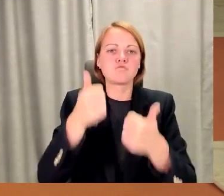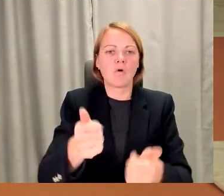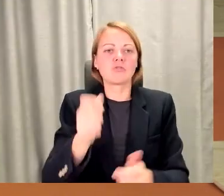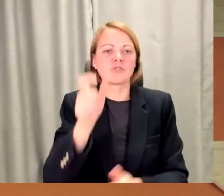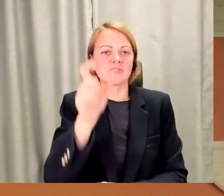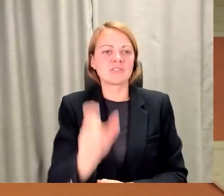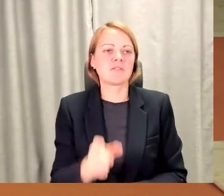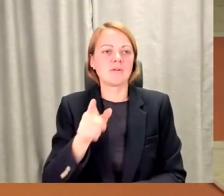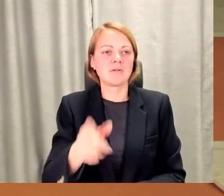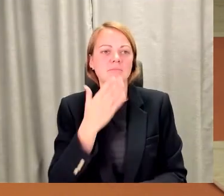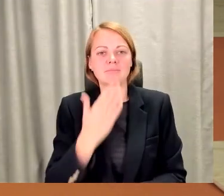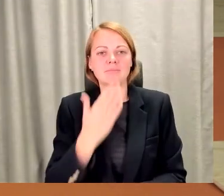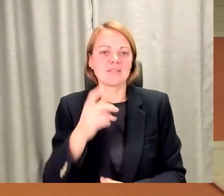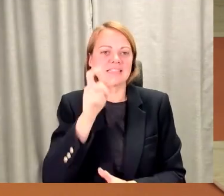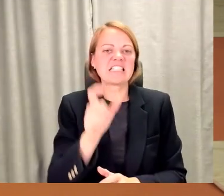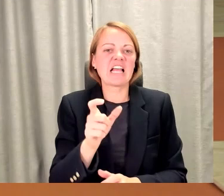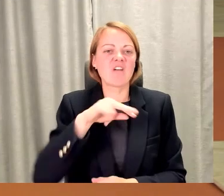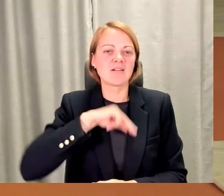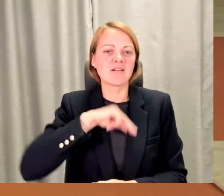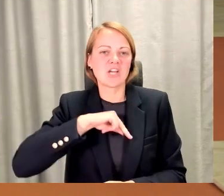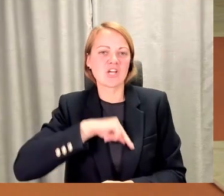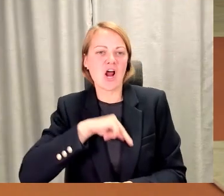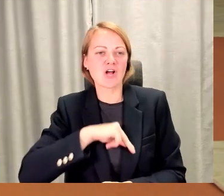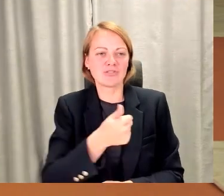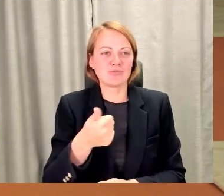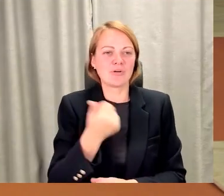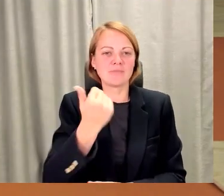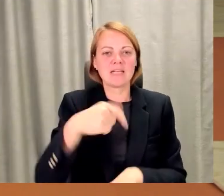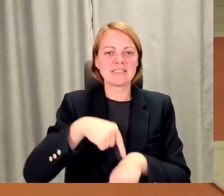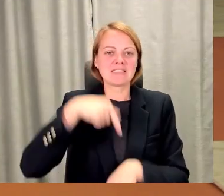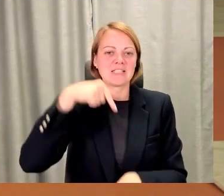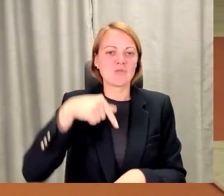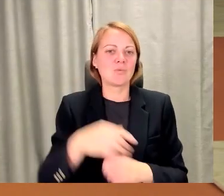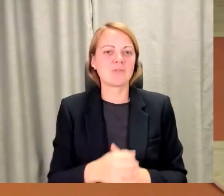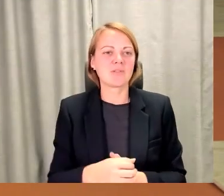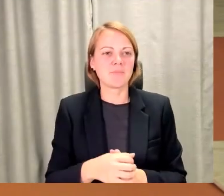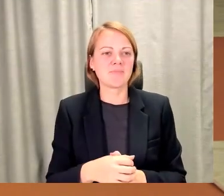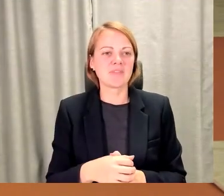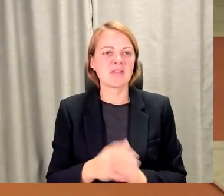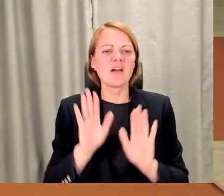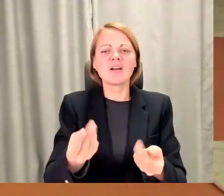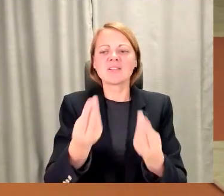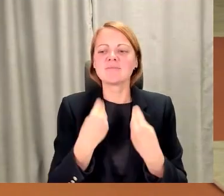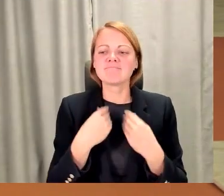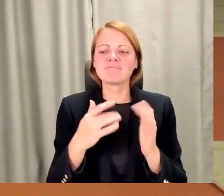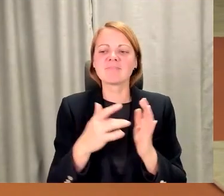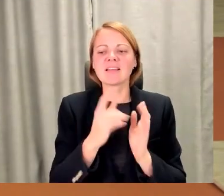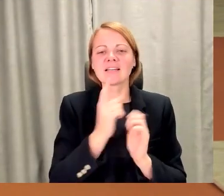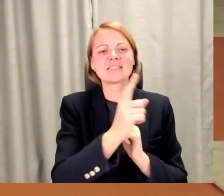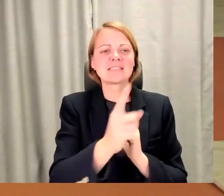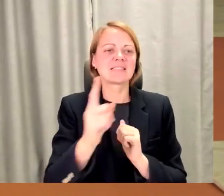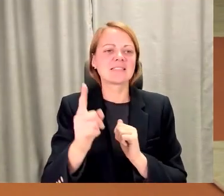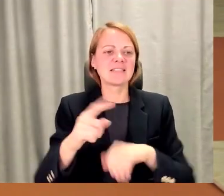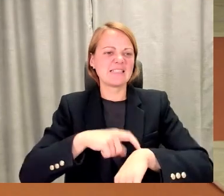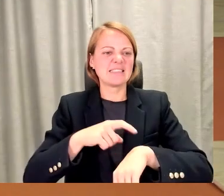īpašībām, par to sajūtu vēl kaut kā. Jūs varat iedot, lūdzu, katrs mums iet laiks uz beigām kādas trīs